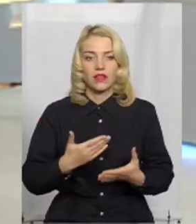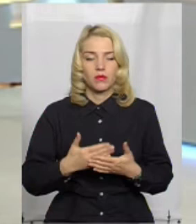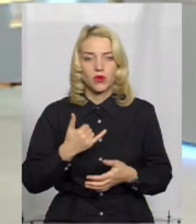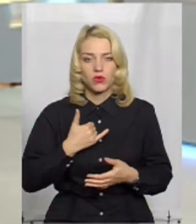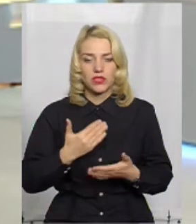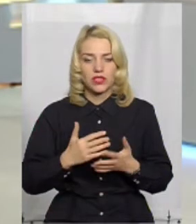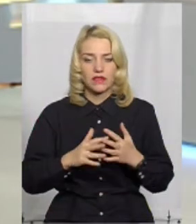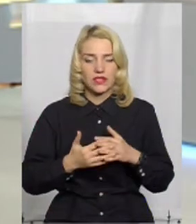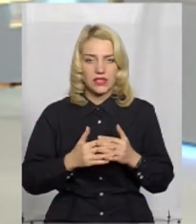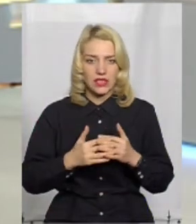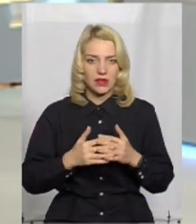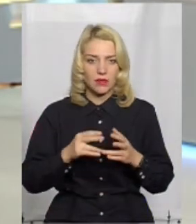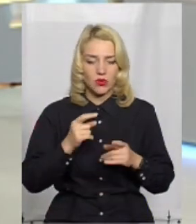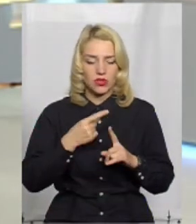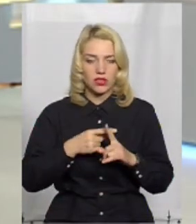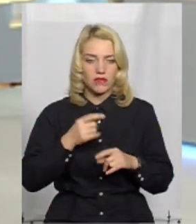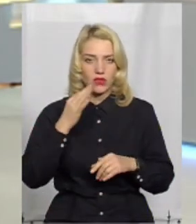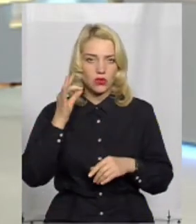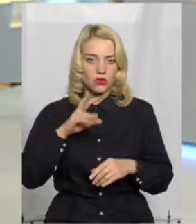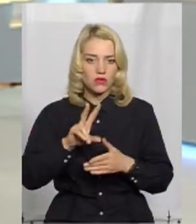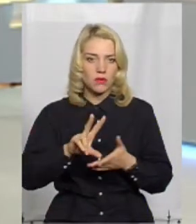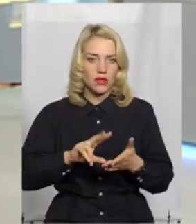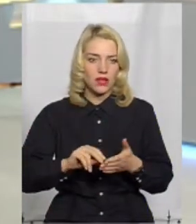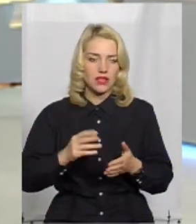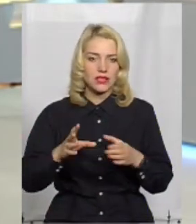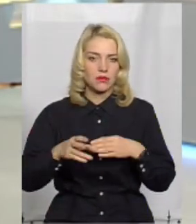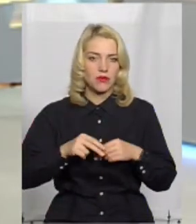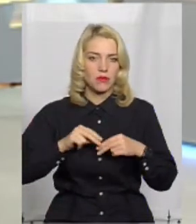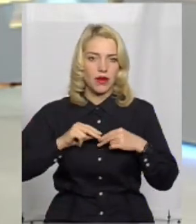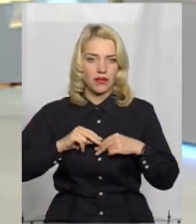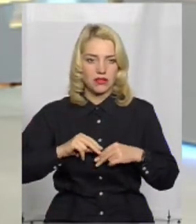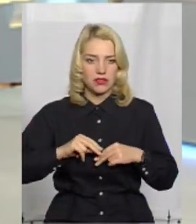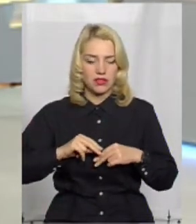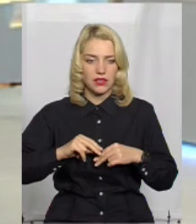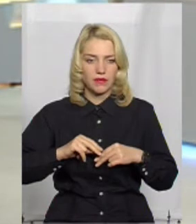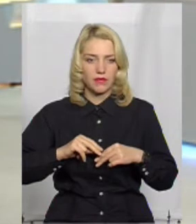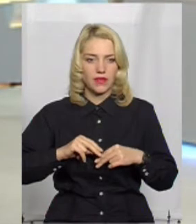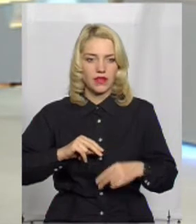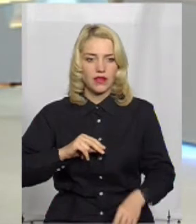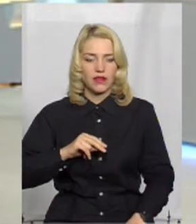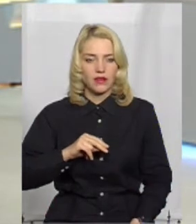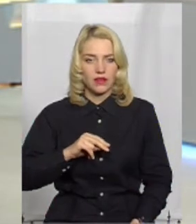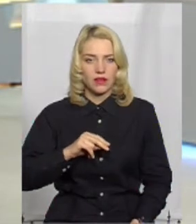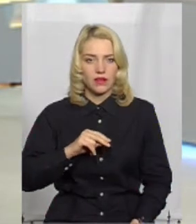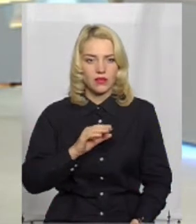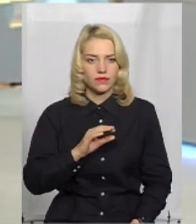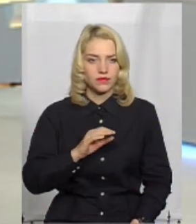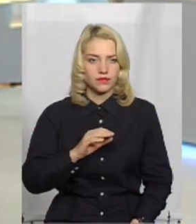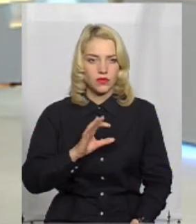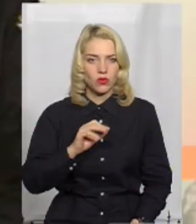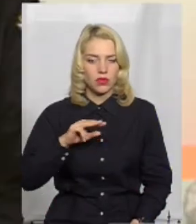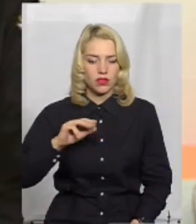є досить позитивний приклад, наприклад, співпраці з Вітівецьким, отаке, коли